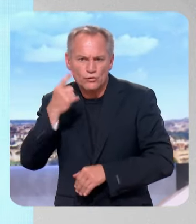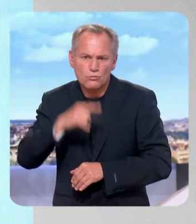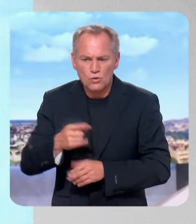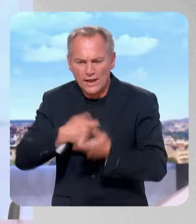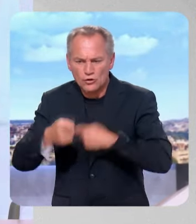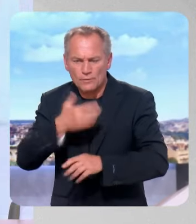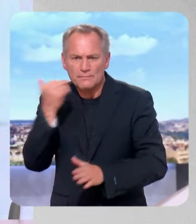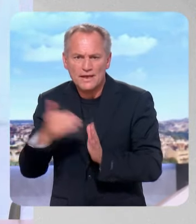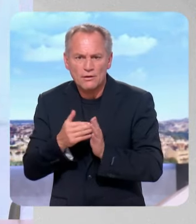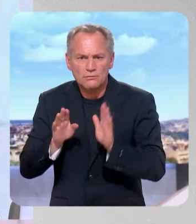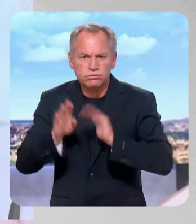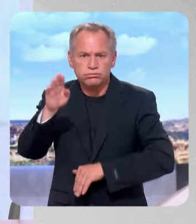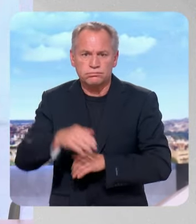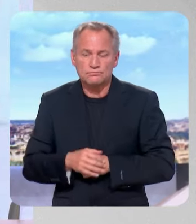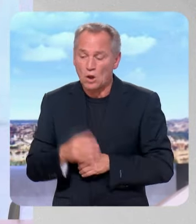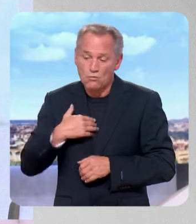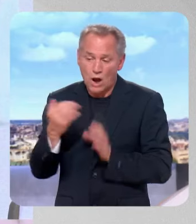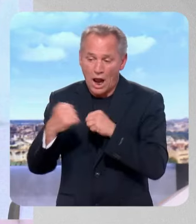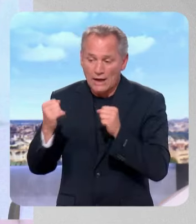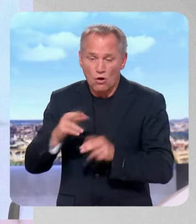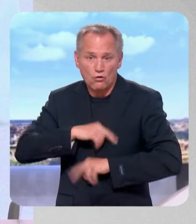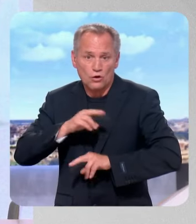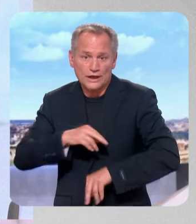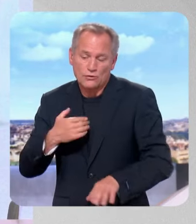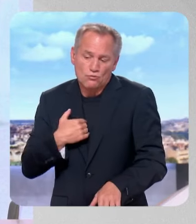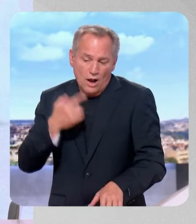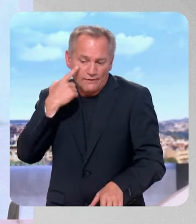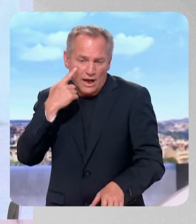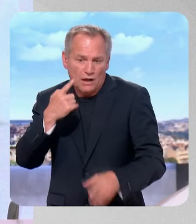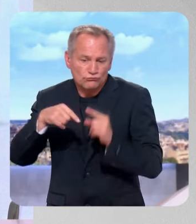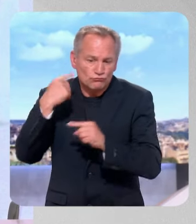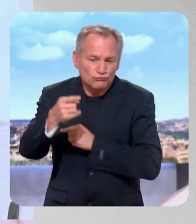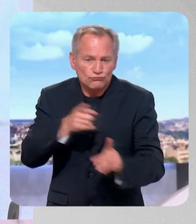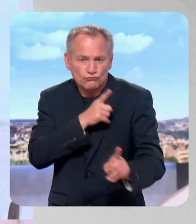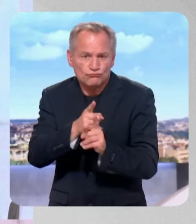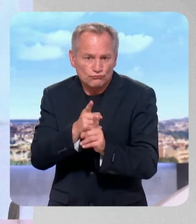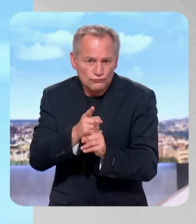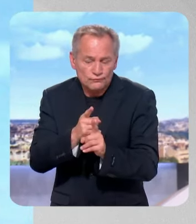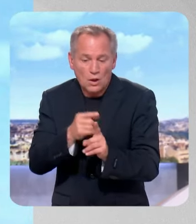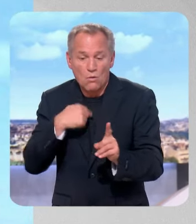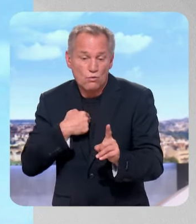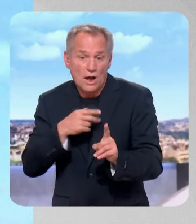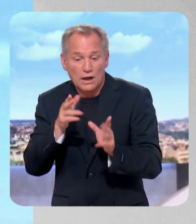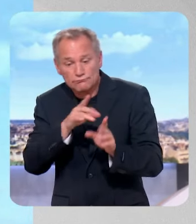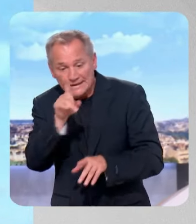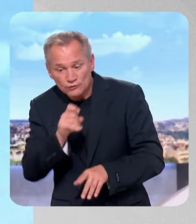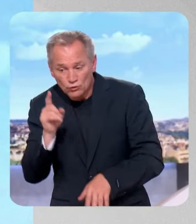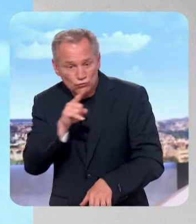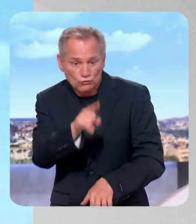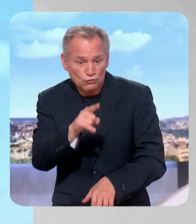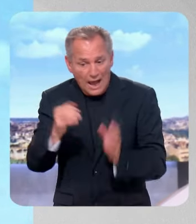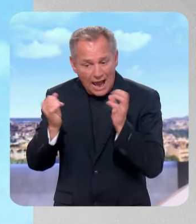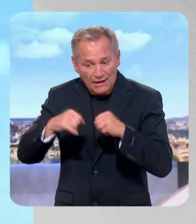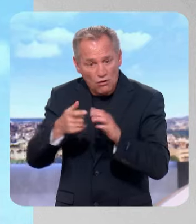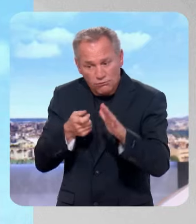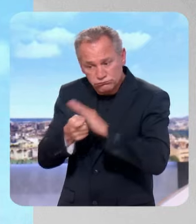partie sanctionné pour ça. c'est cet accord. Je verrai Jean-Pierre Farandou prochainement. Je lui demanderai surtout comment est-ce qu'il compte financer cet accord parce que je suis